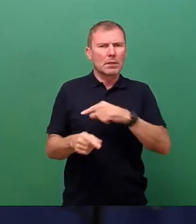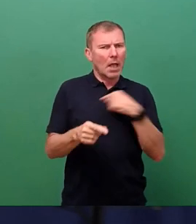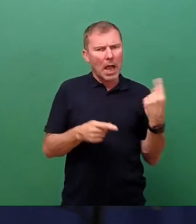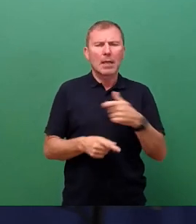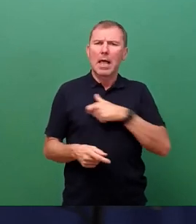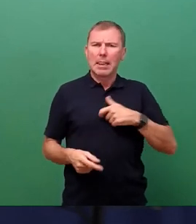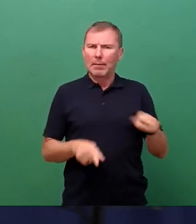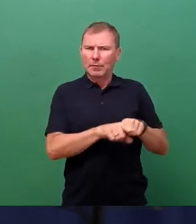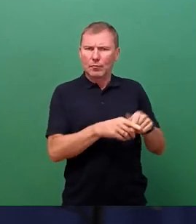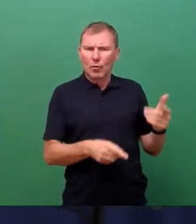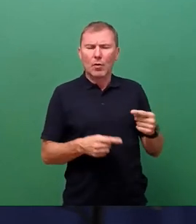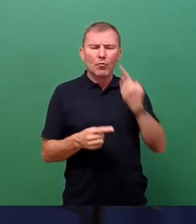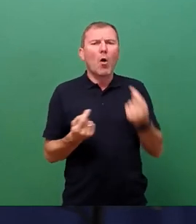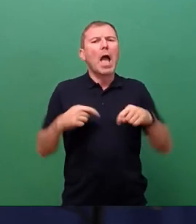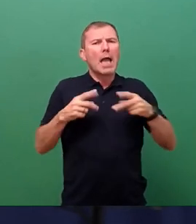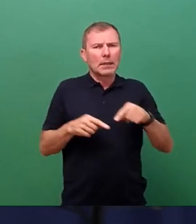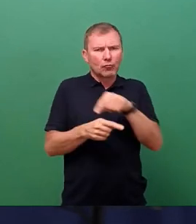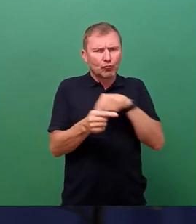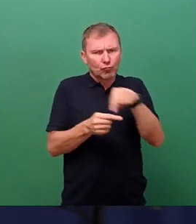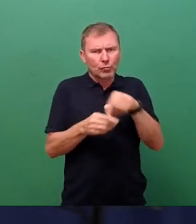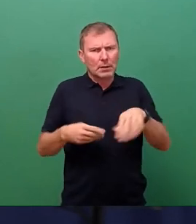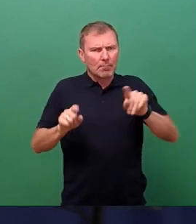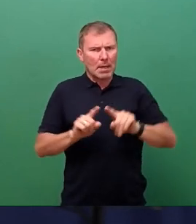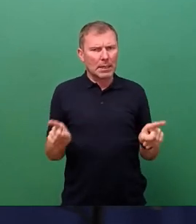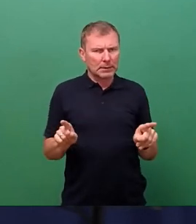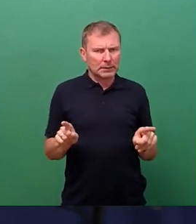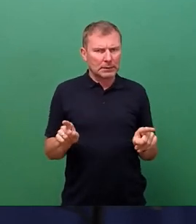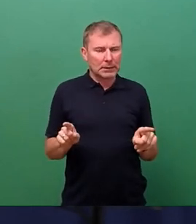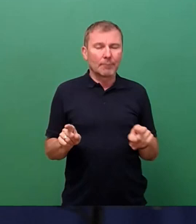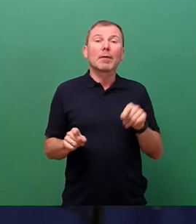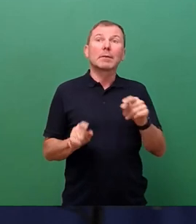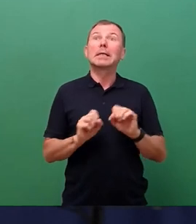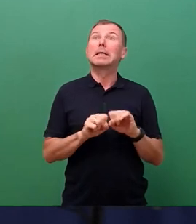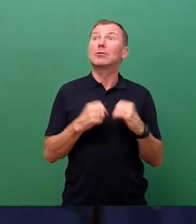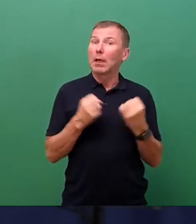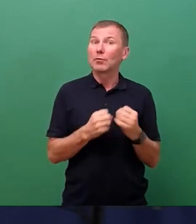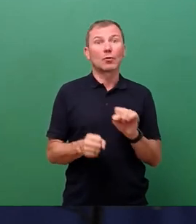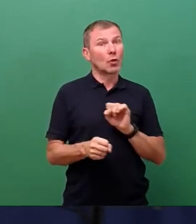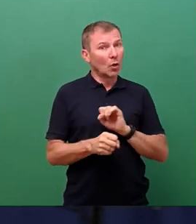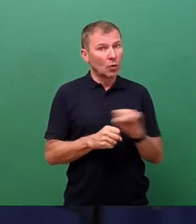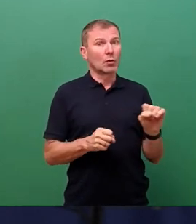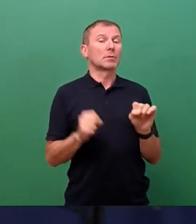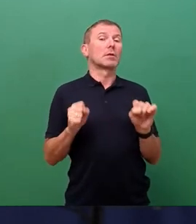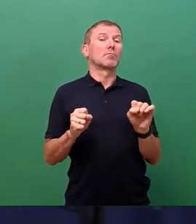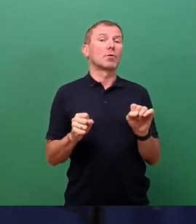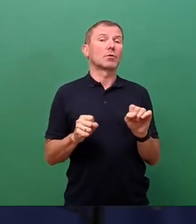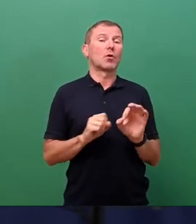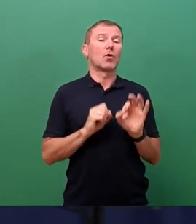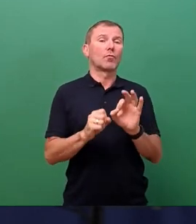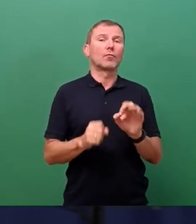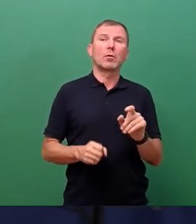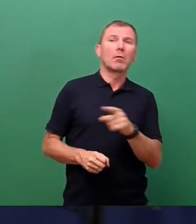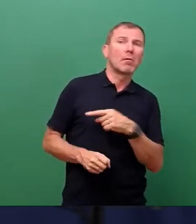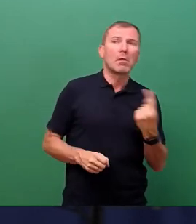Beispiel begrenzt auf die Innenstadt. Nichtsdestotrotz führt auch diese Situation jetzt natürlich möglicherweise wieder zu einer großen Verunsicherung